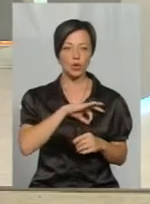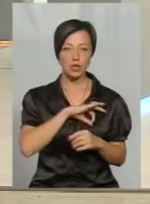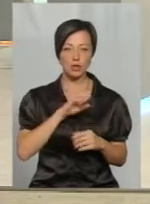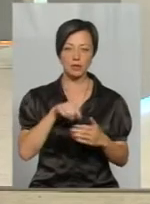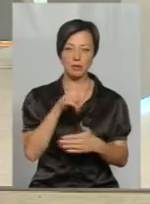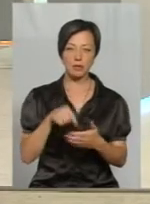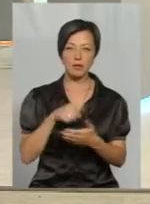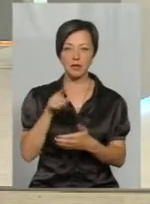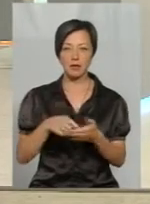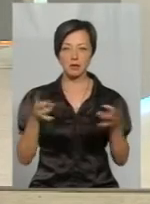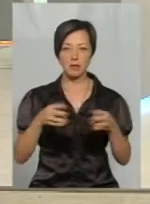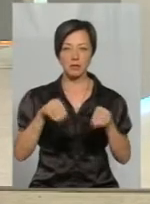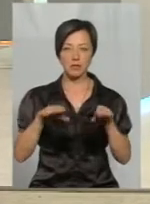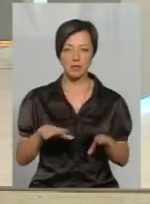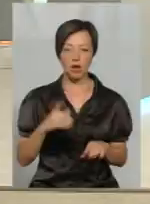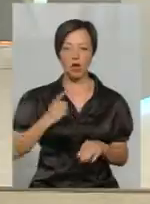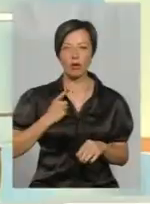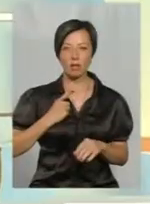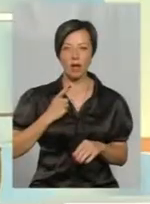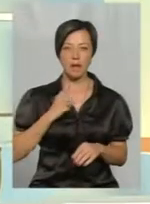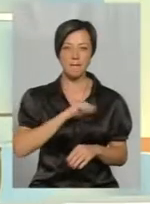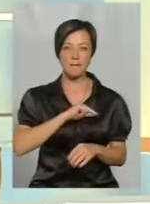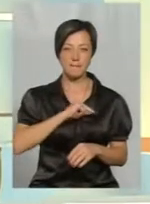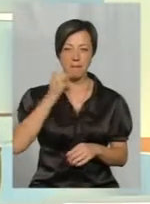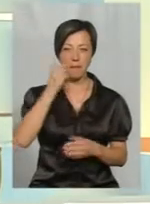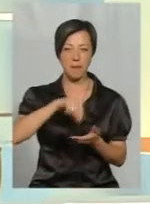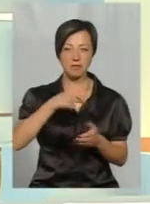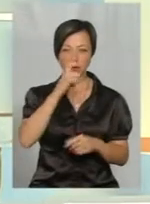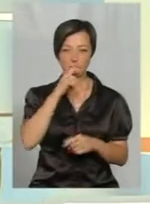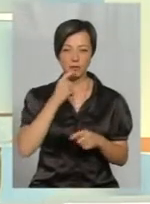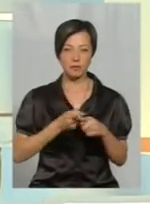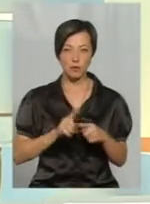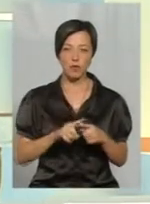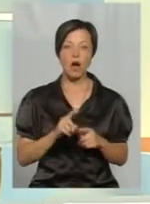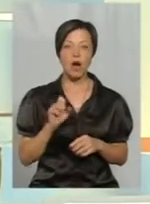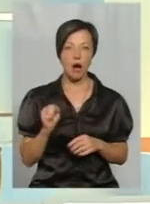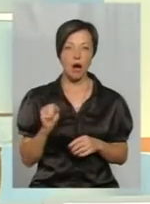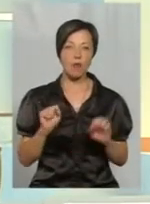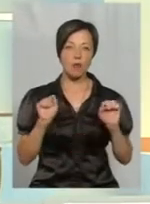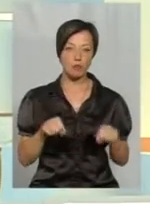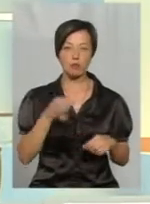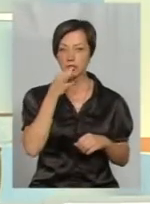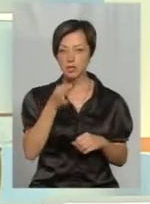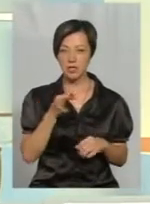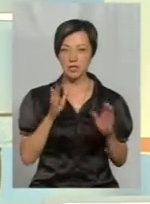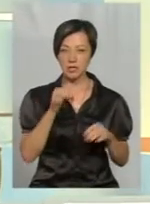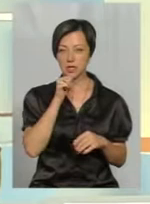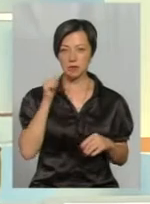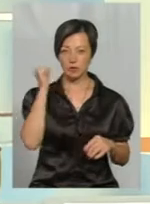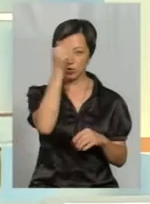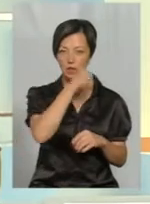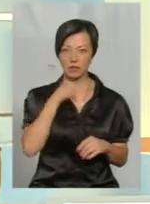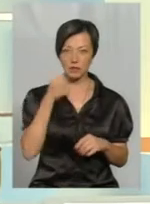питань, які треба вирішувати. Пасічники не розуміються в цьому. А можу сказати тільки за минулий рік